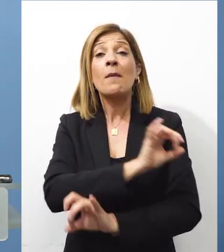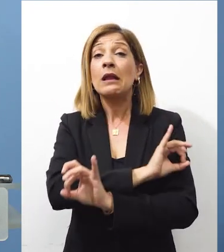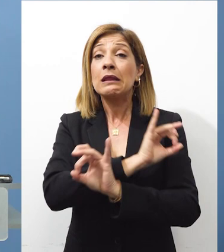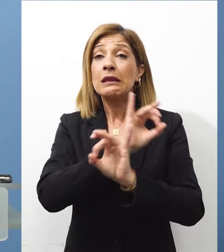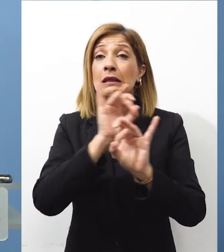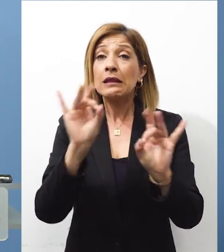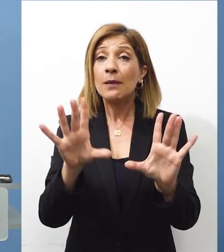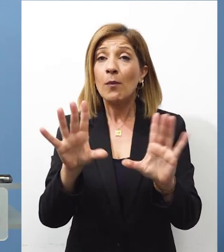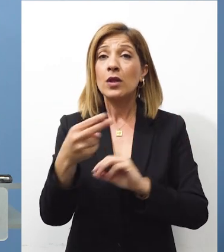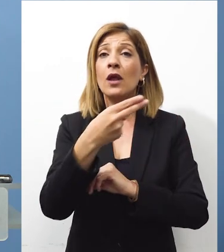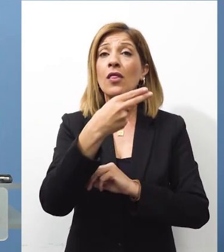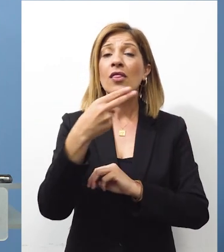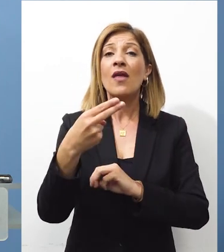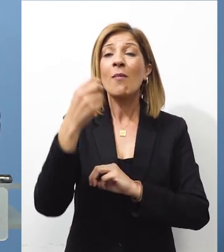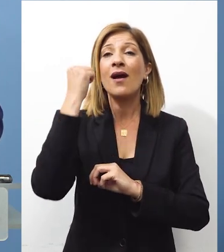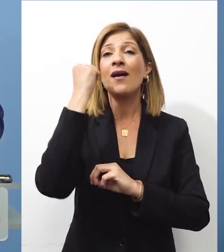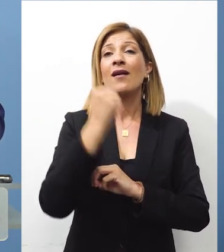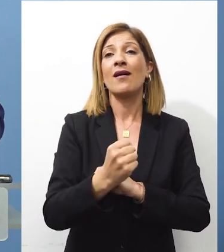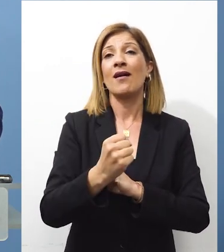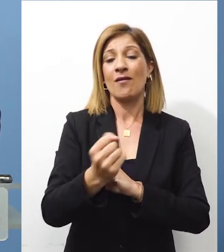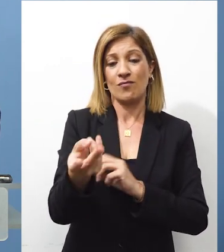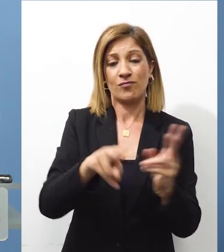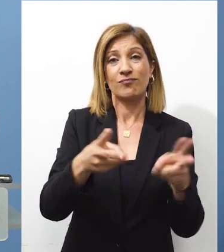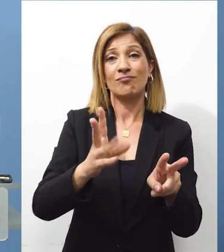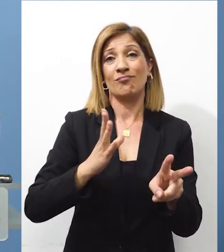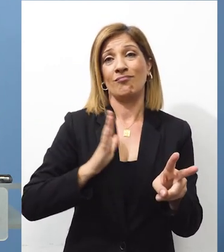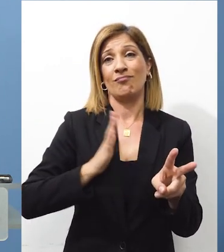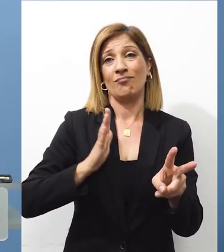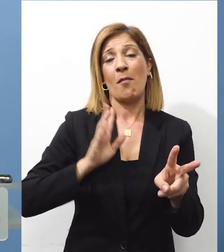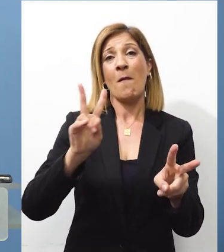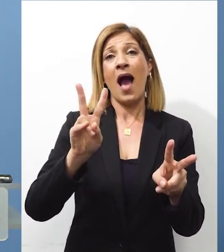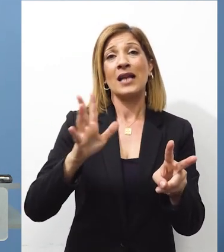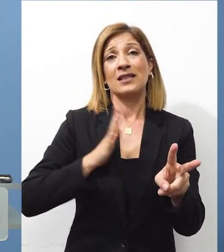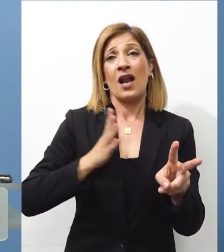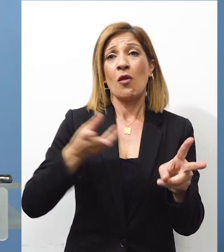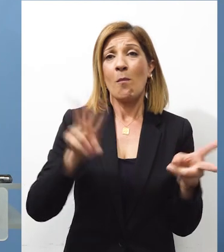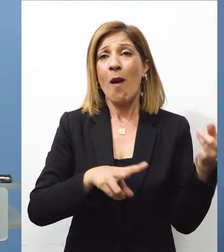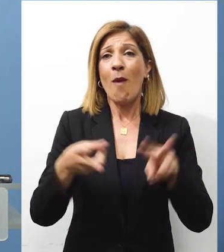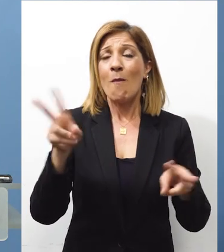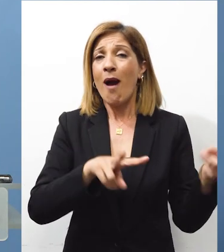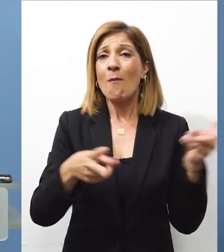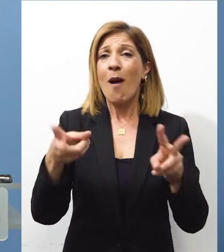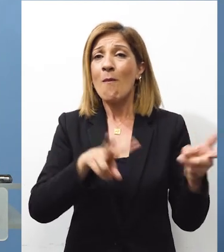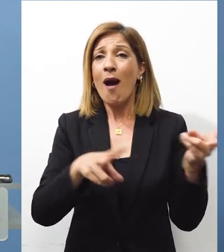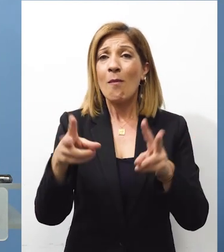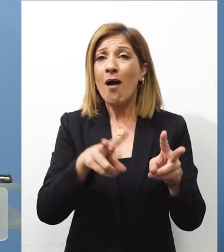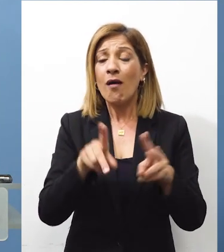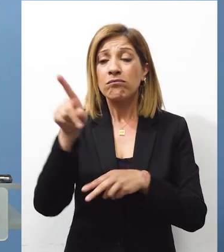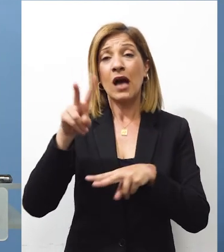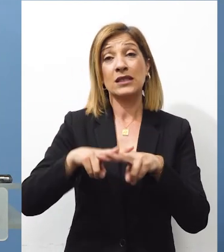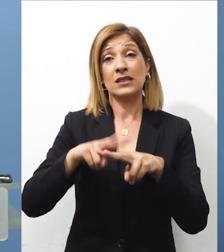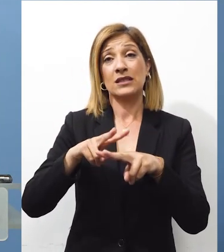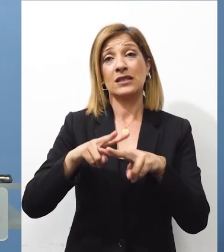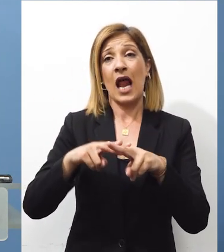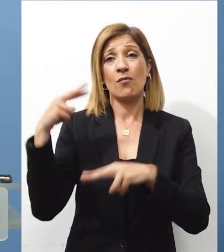για την κερδικτονία του Παλαιστινιακού λαού, η οποία διαπράτεται από τον κύριο Νετανιά.